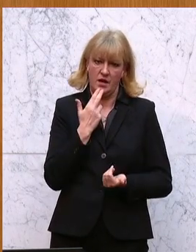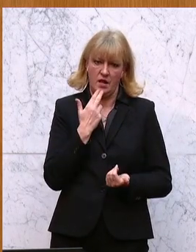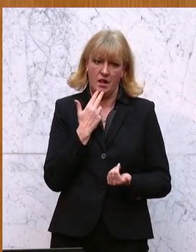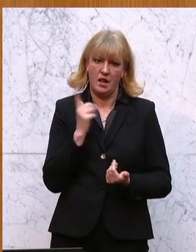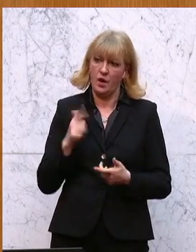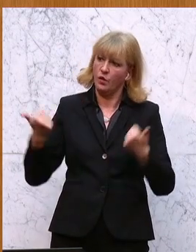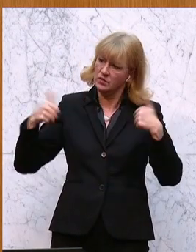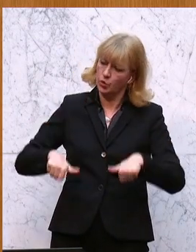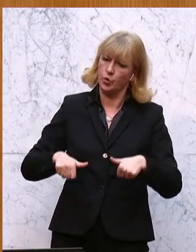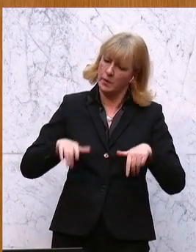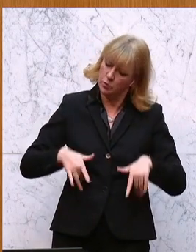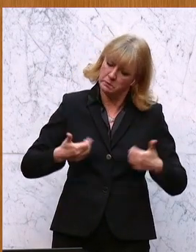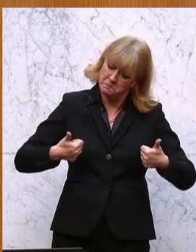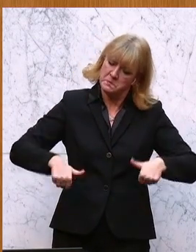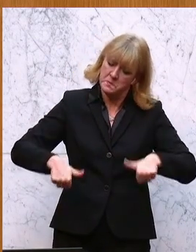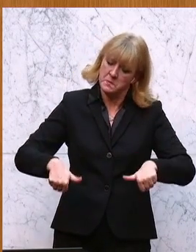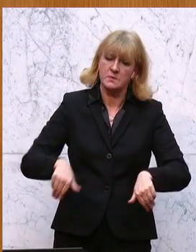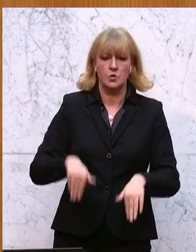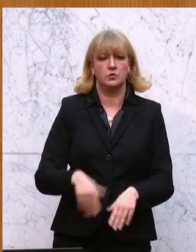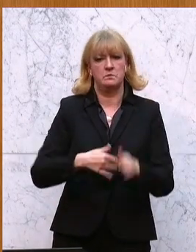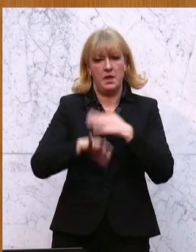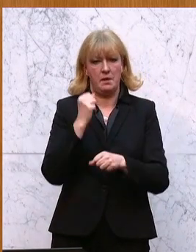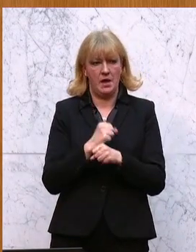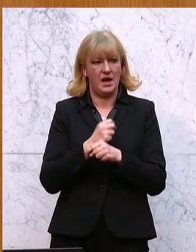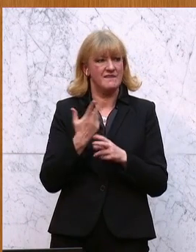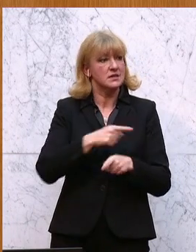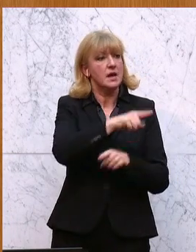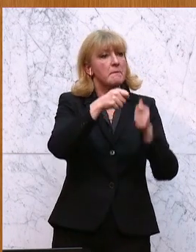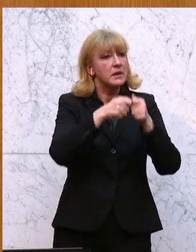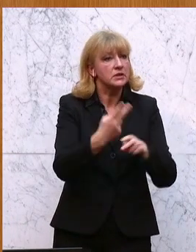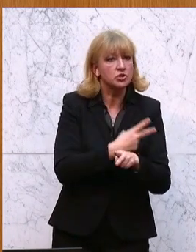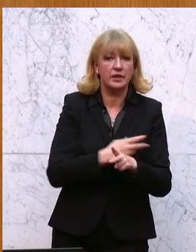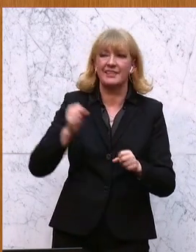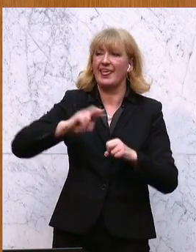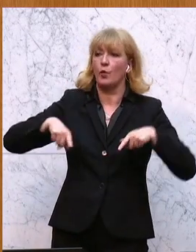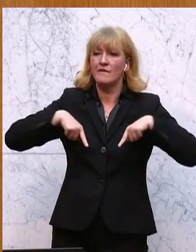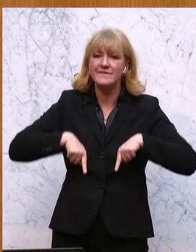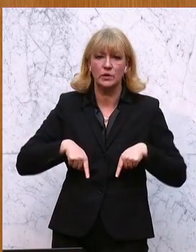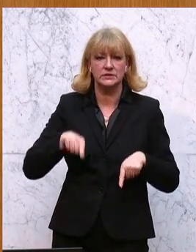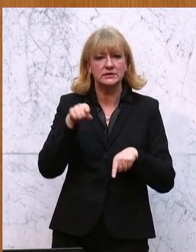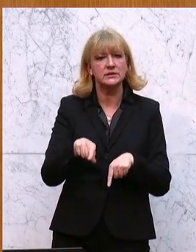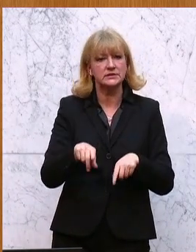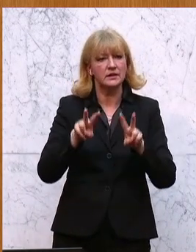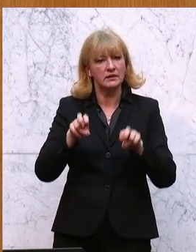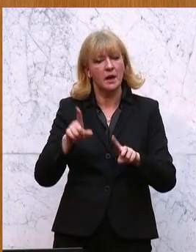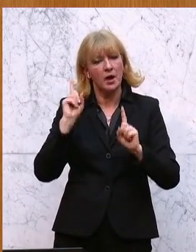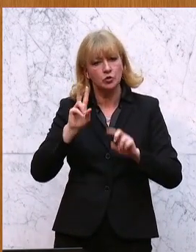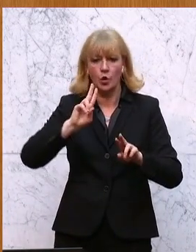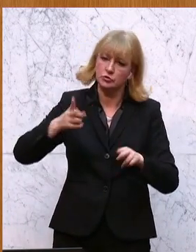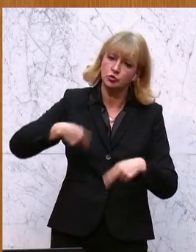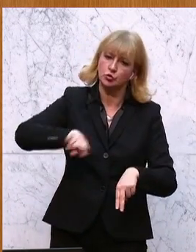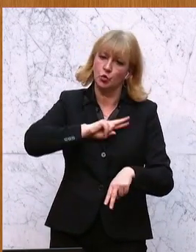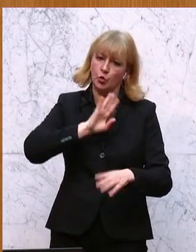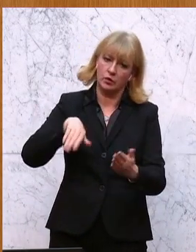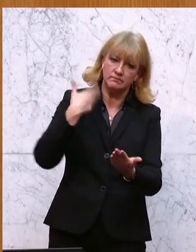Druck hier wieder erhöhen, dass bei den Mitgliedstaaten und beim EU-Vorsitz dieses Thema auch wieder aufs Tableau kommt, damit